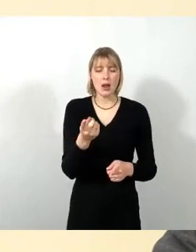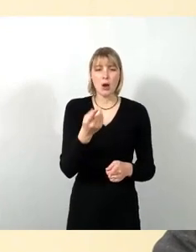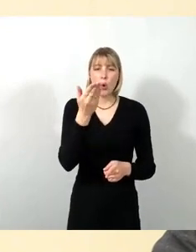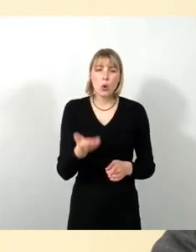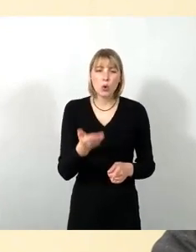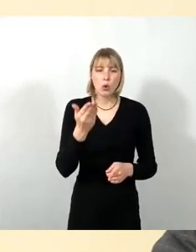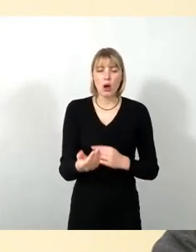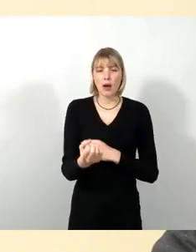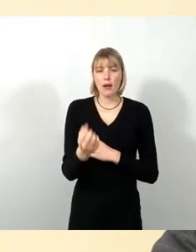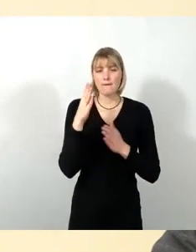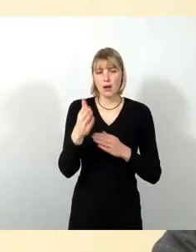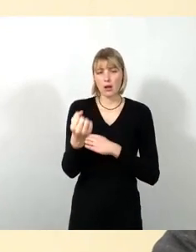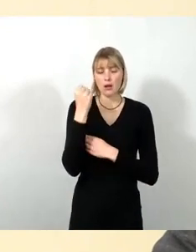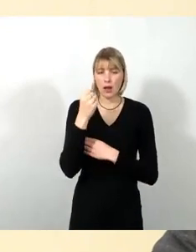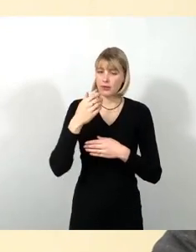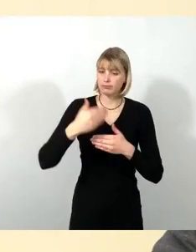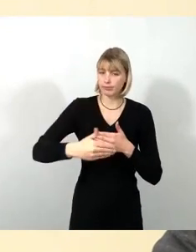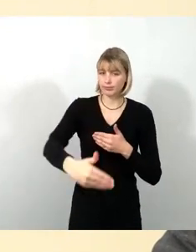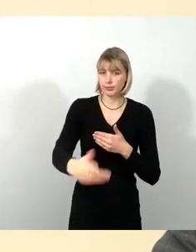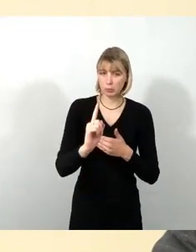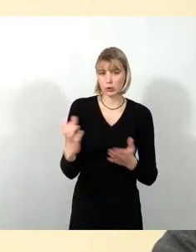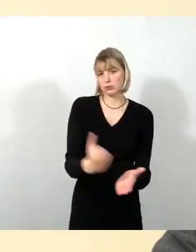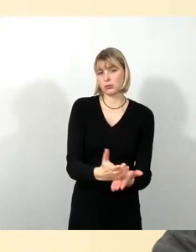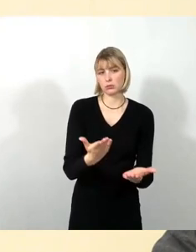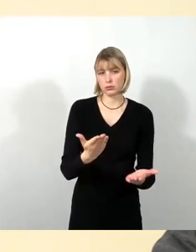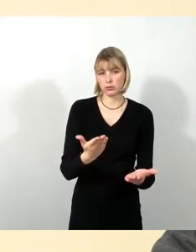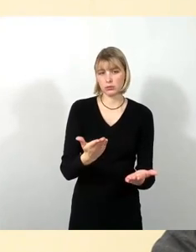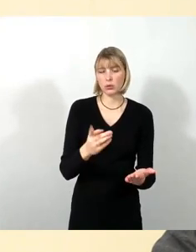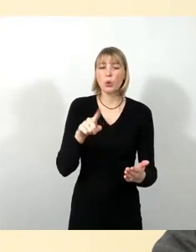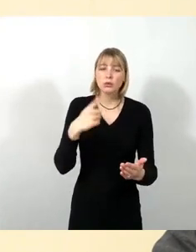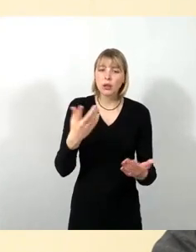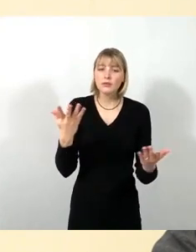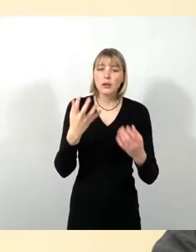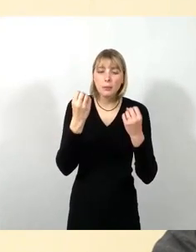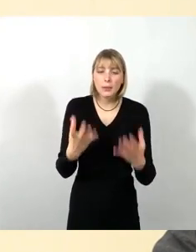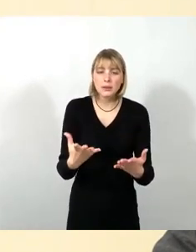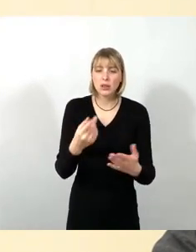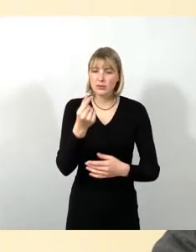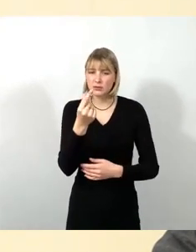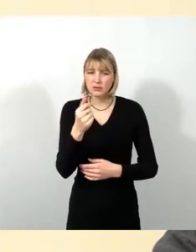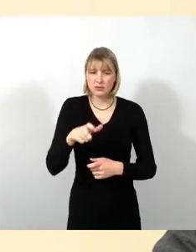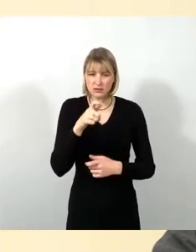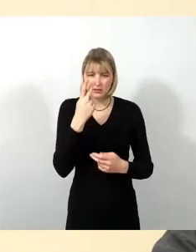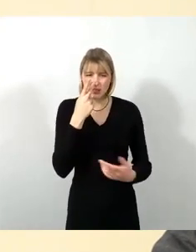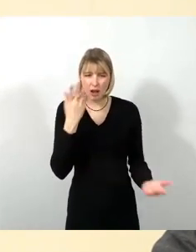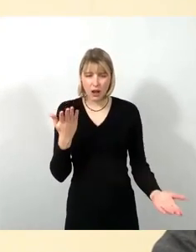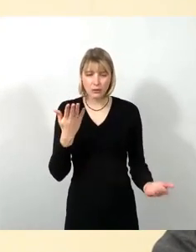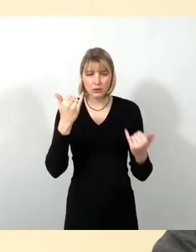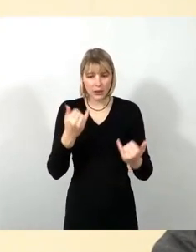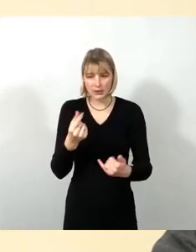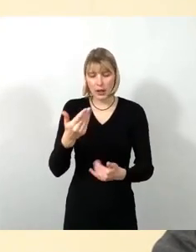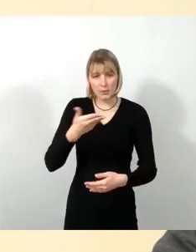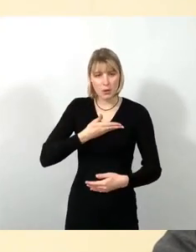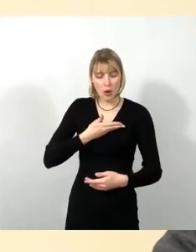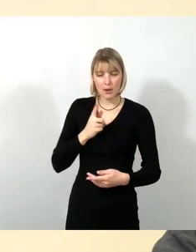sozialversicherungspflichtig anzustellen. Und was passiert denn? Wie sollen die das denn finanzieren, wenn die jetzt Geld bekommen, was aber jetzt nur für wenige